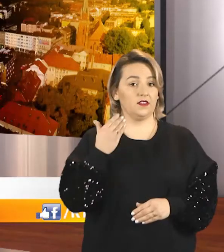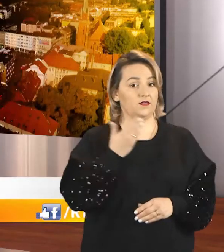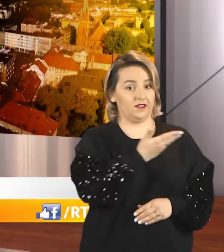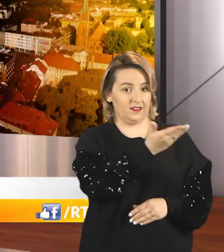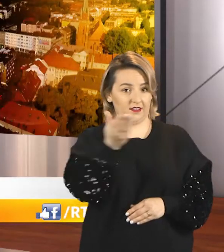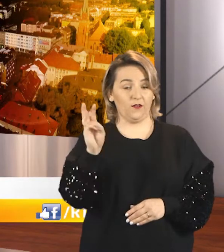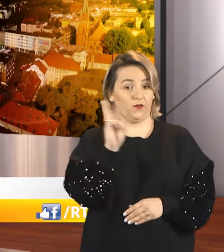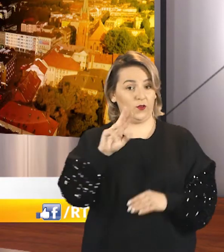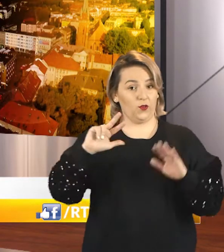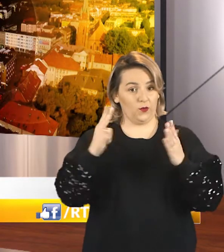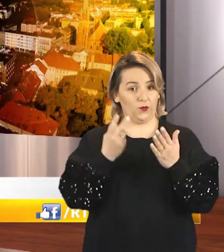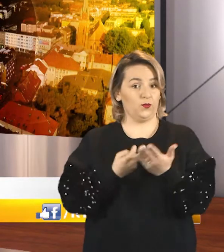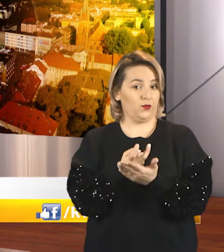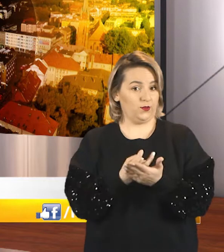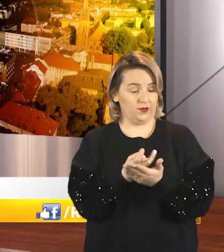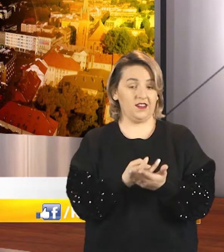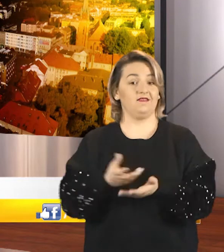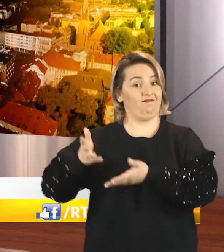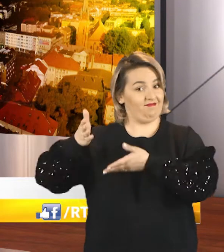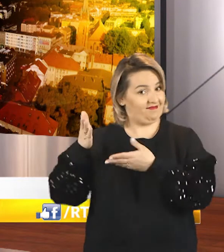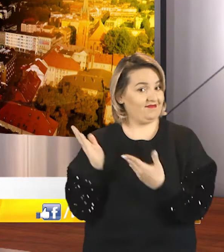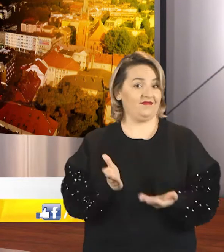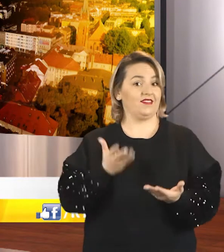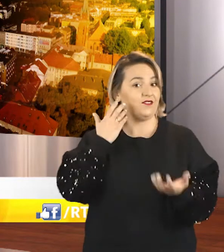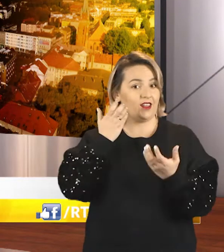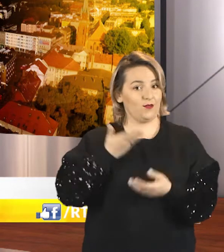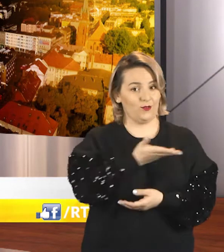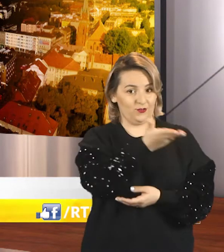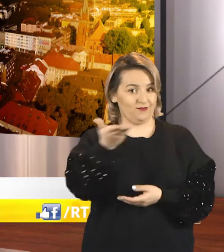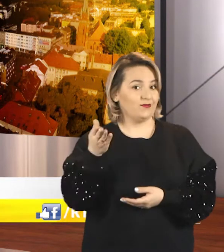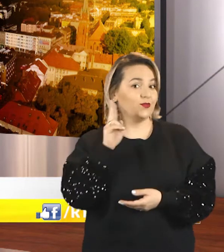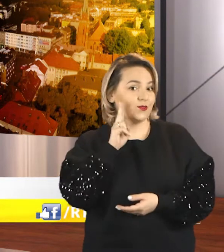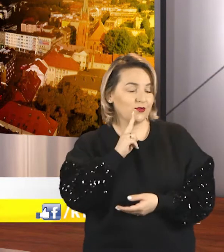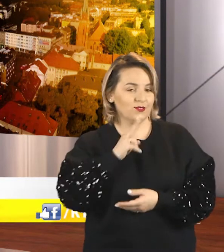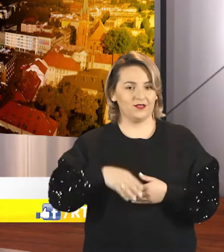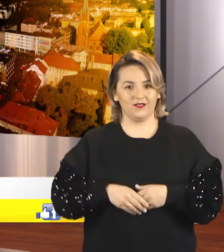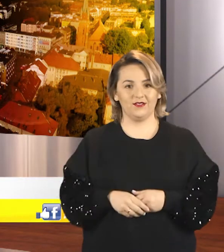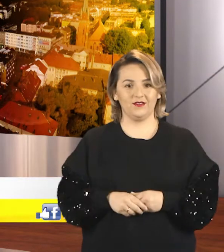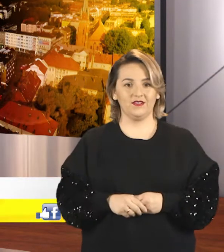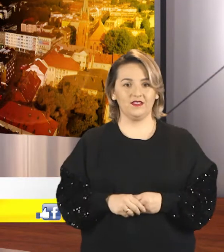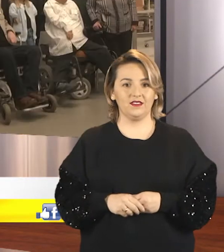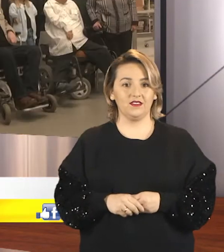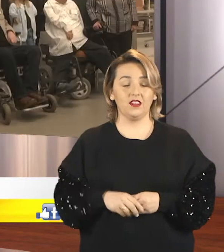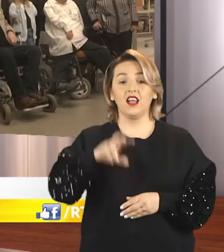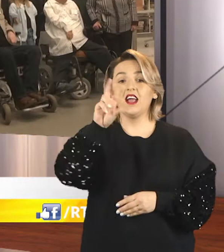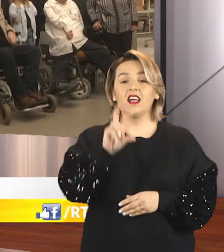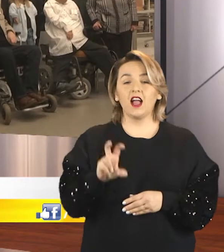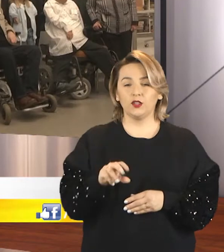Witam Państwa we wtorek 8 lutego. Hanna Karasińska-Pater zapraszam na wiadomości dla osób niesłyszących.